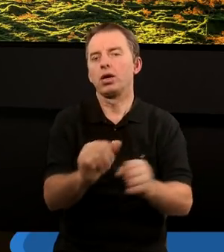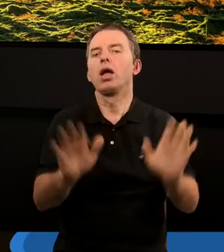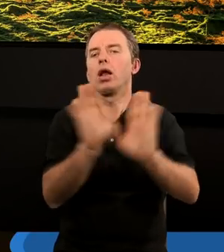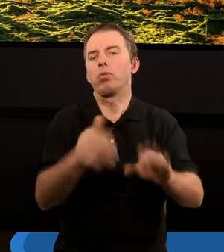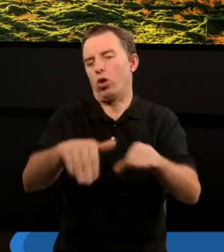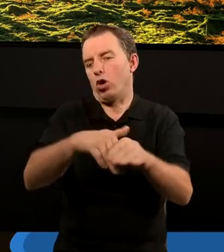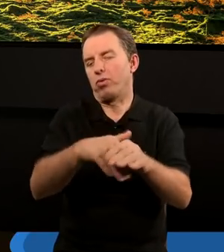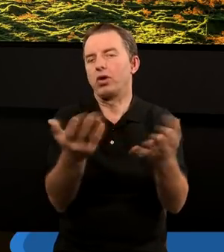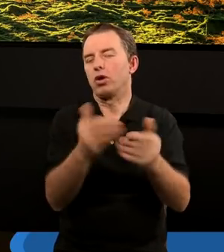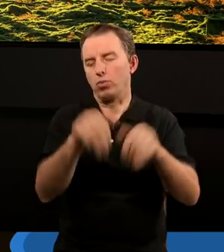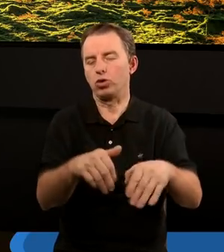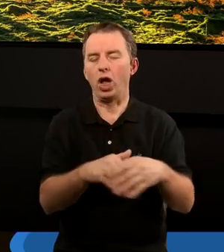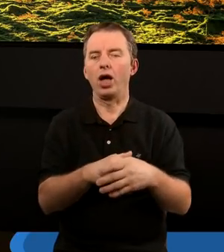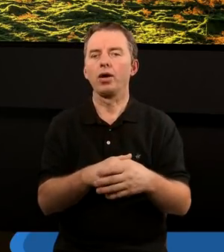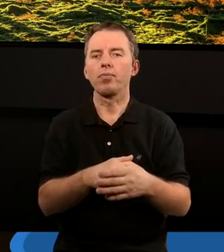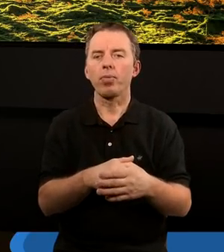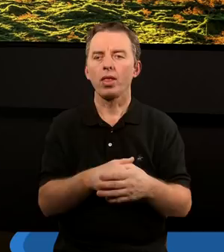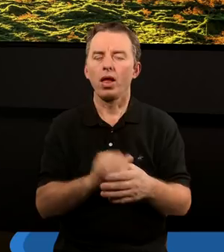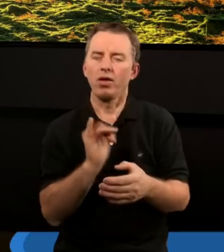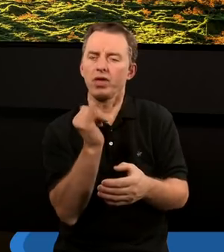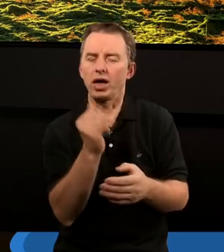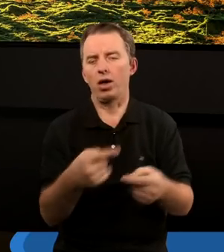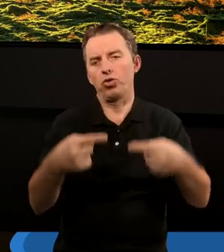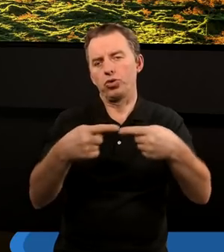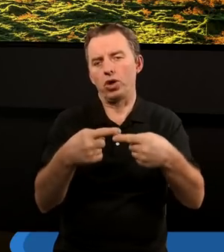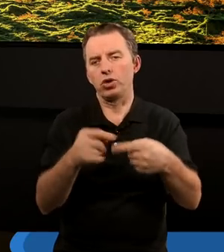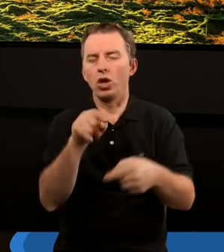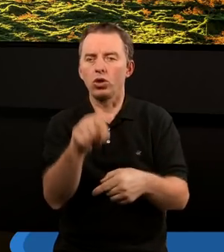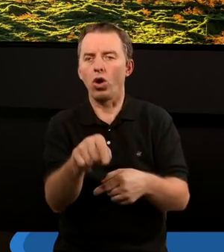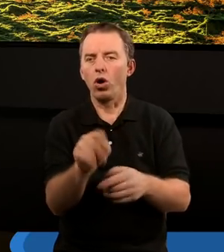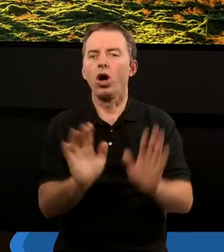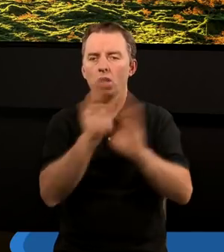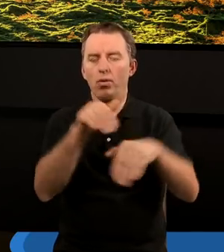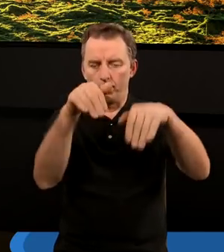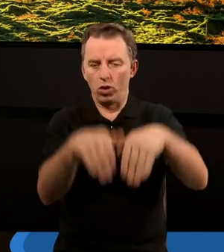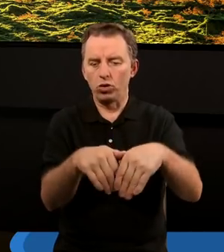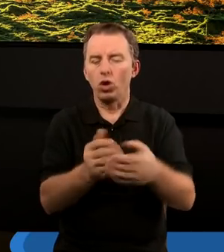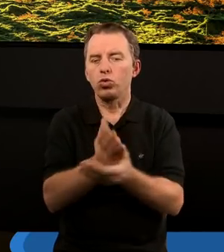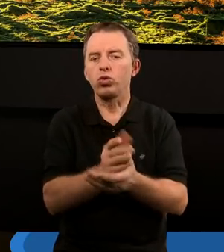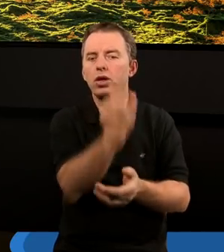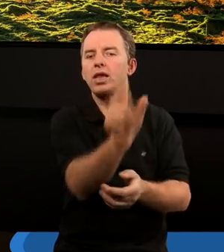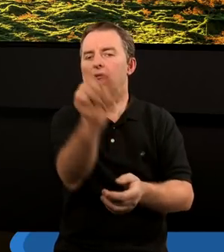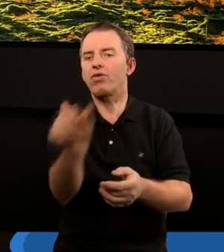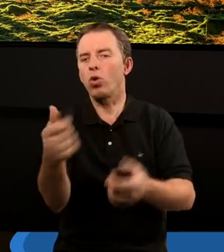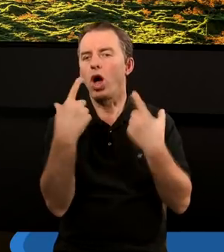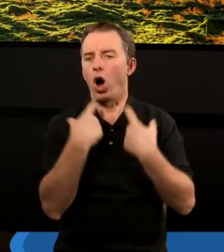i w jakim sensie one mogą służyć jedności Kościoła.